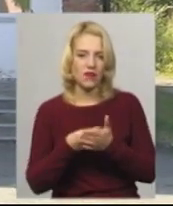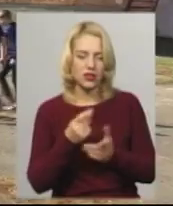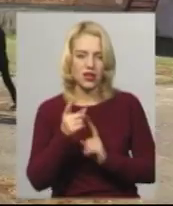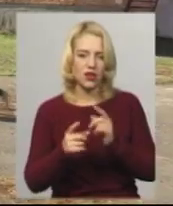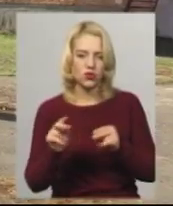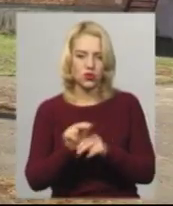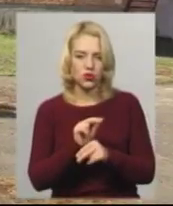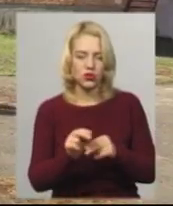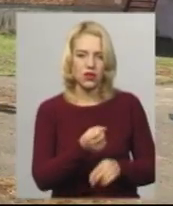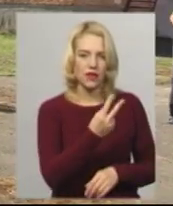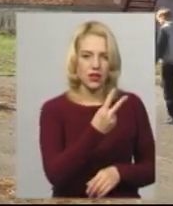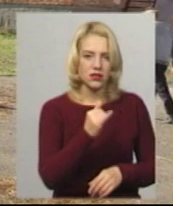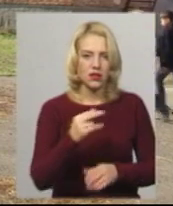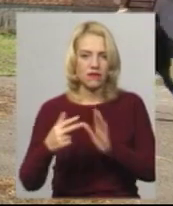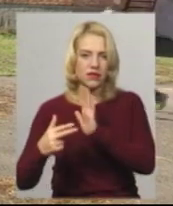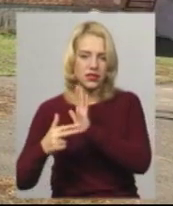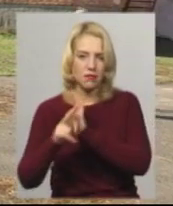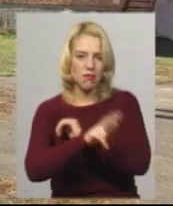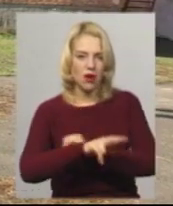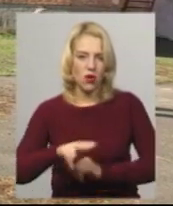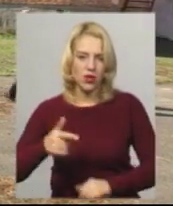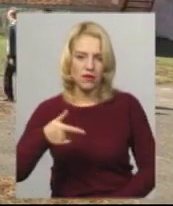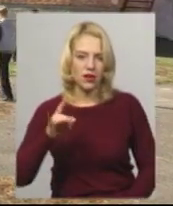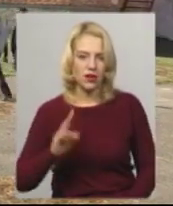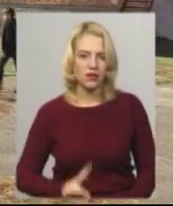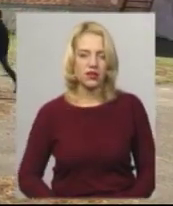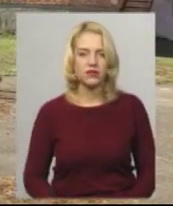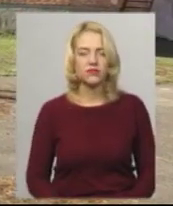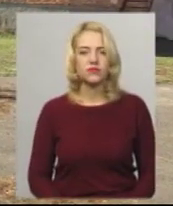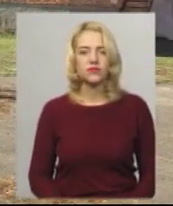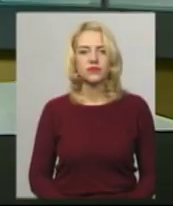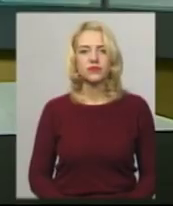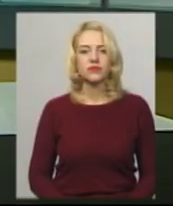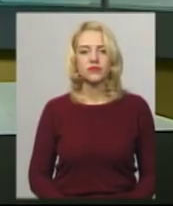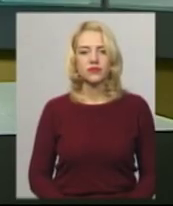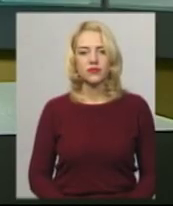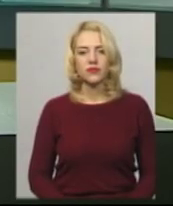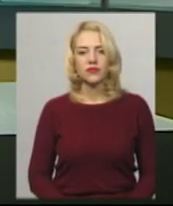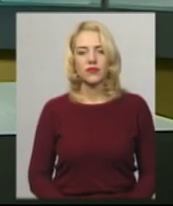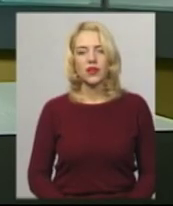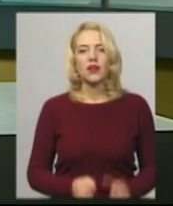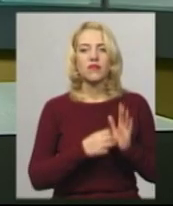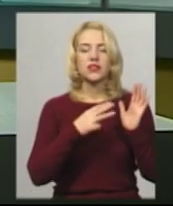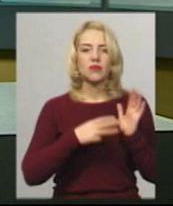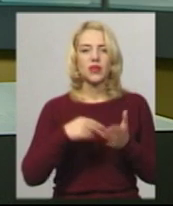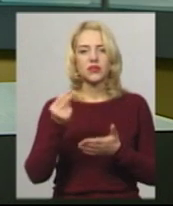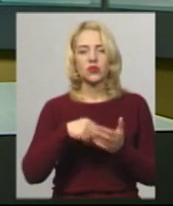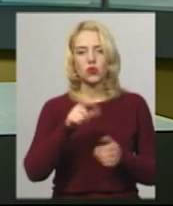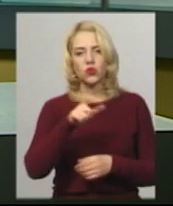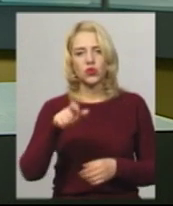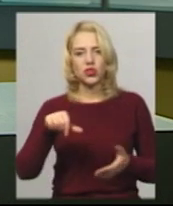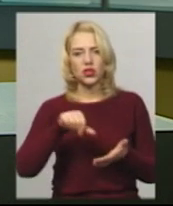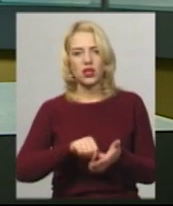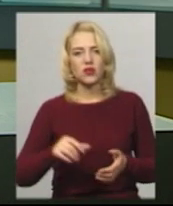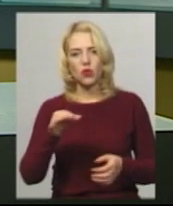млн грн. Леся Боровець, Дам'ян Цегольник. Новини на Суспільному. Хмельниччина. 18 художників, членів